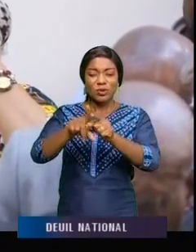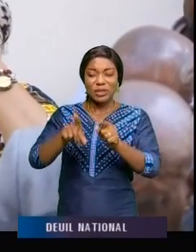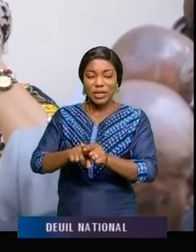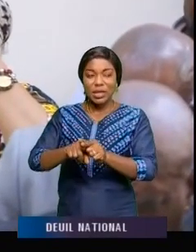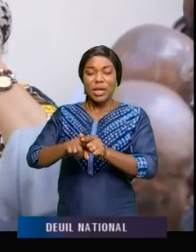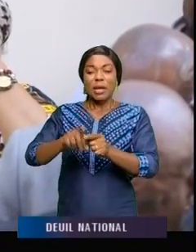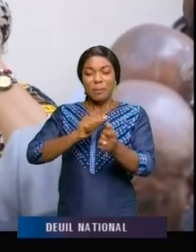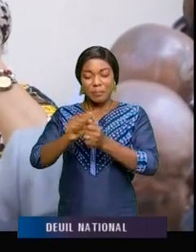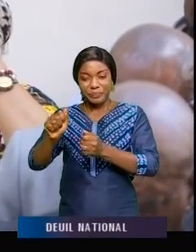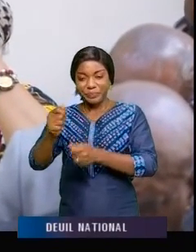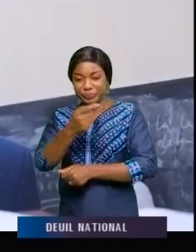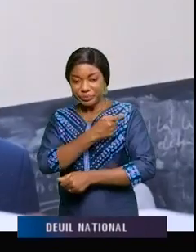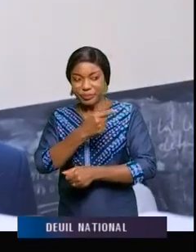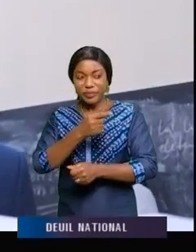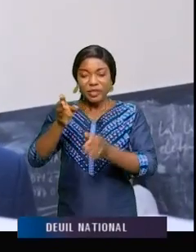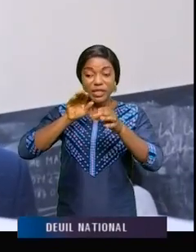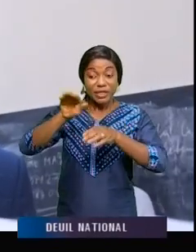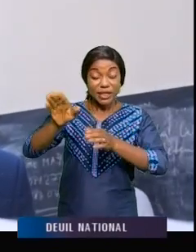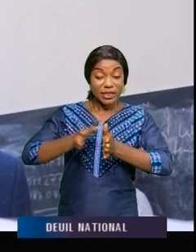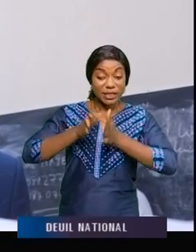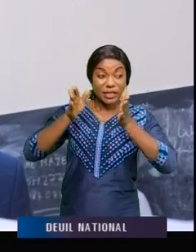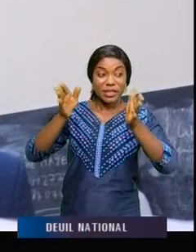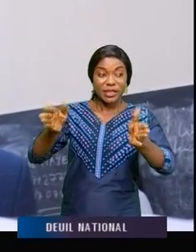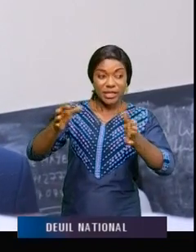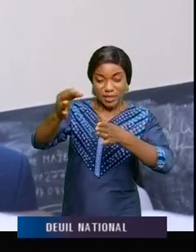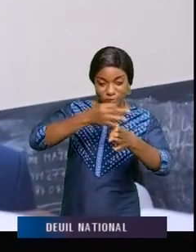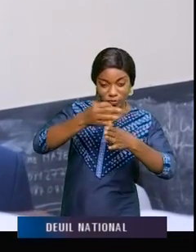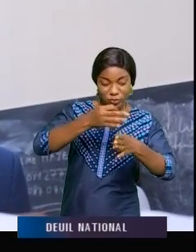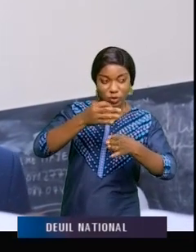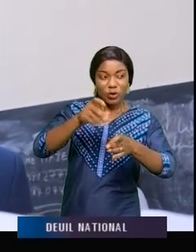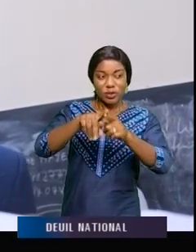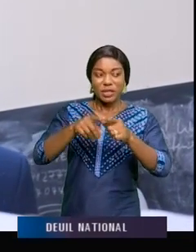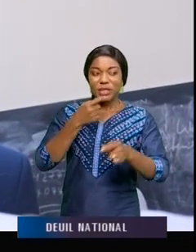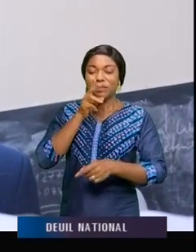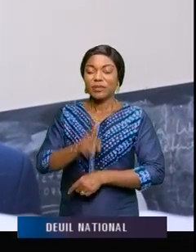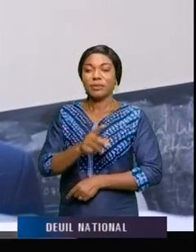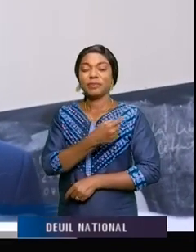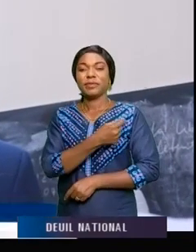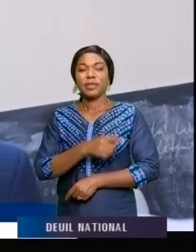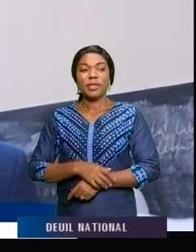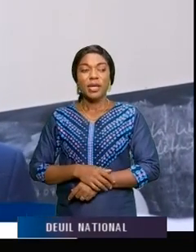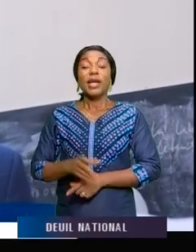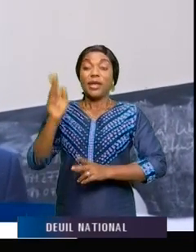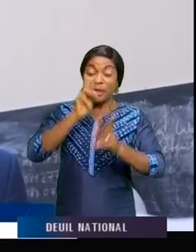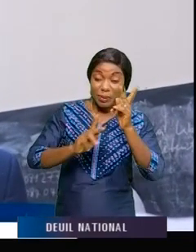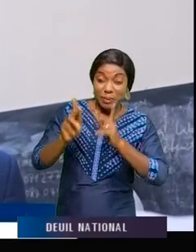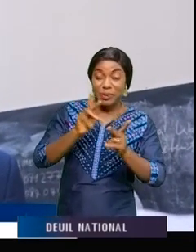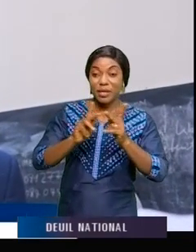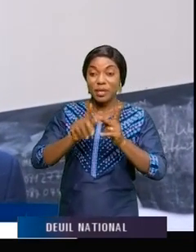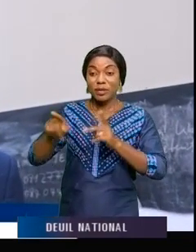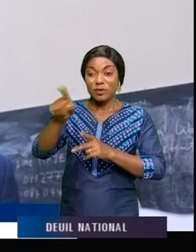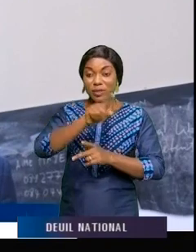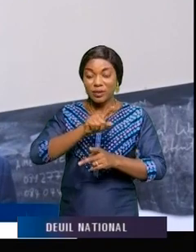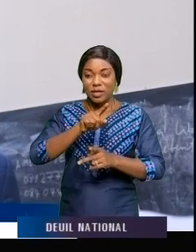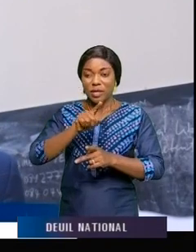Gérard Catambois, directeur général des lignes à forge, le rassure. Le public que vous avez n'est constitué que de